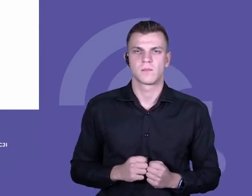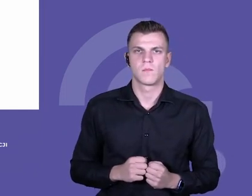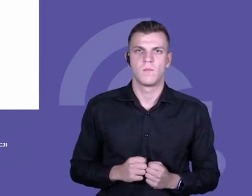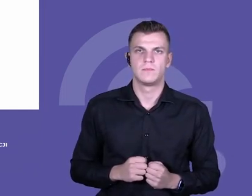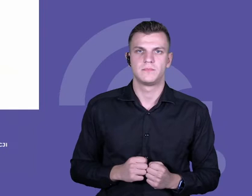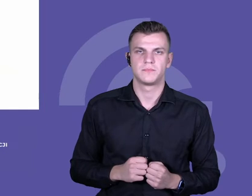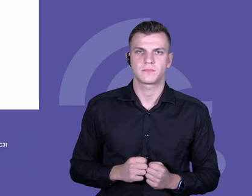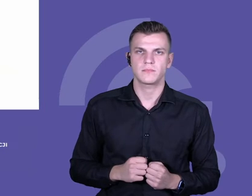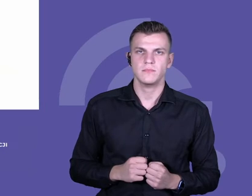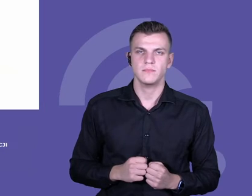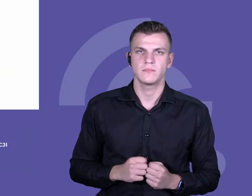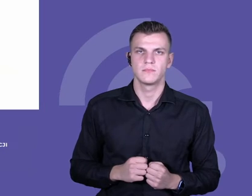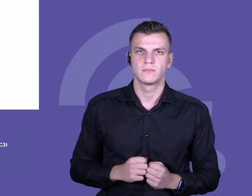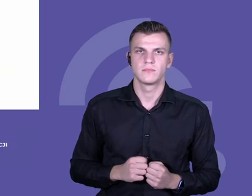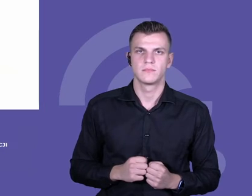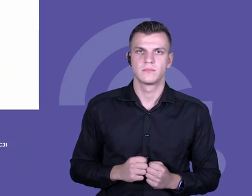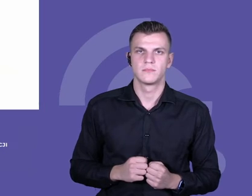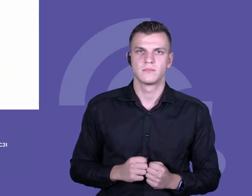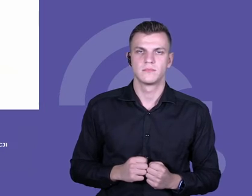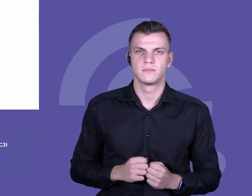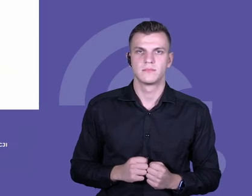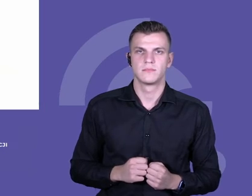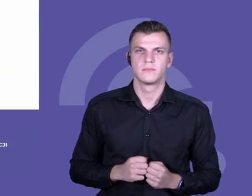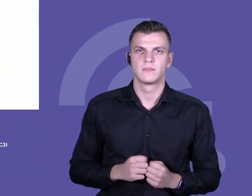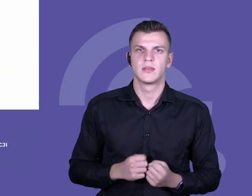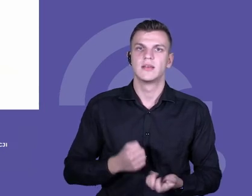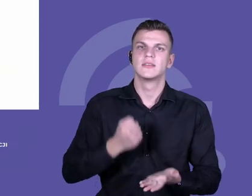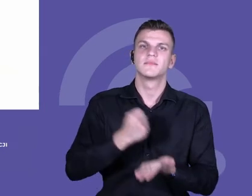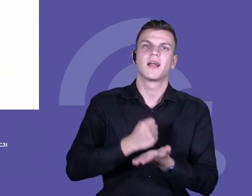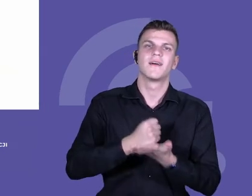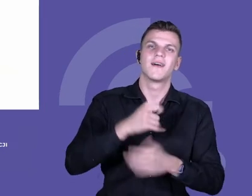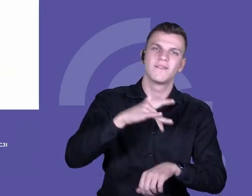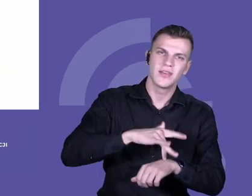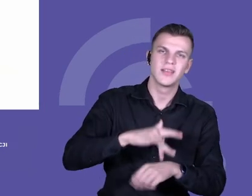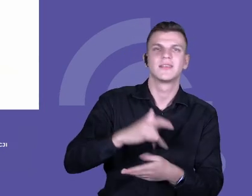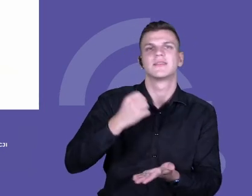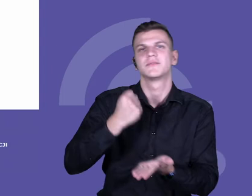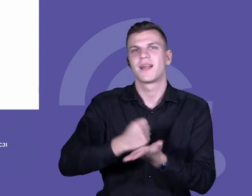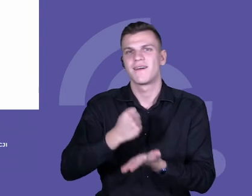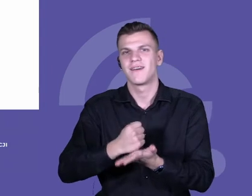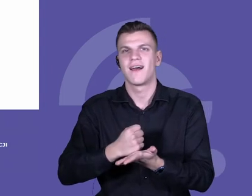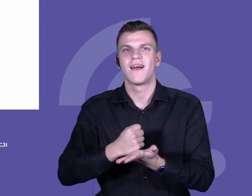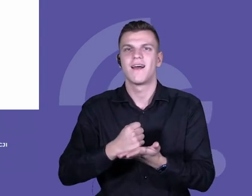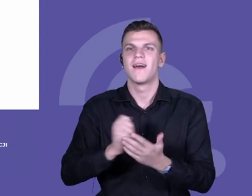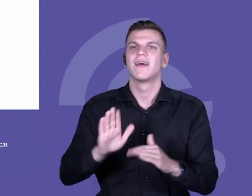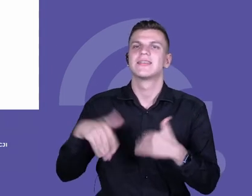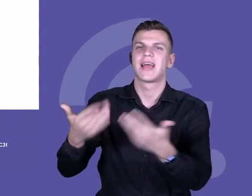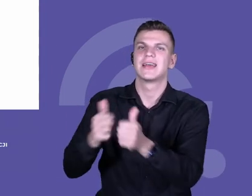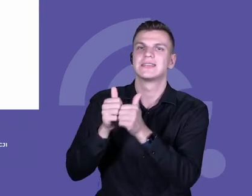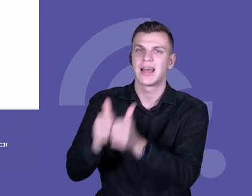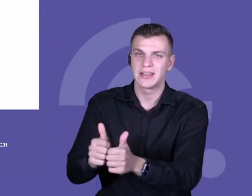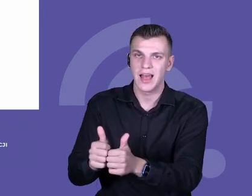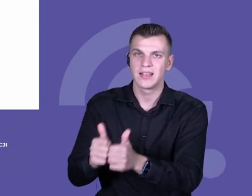o obciążenie, wyniki poznawcze są przewidywalne